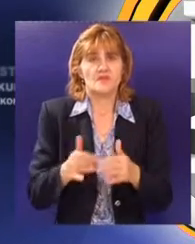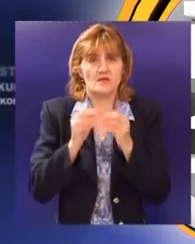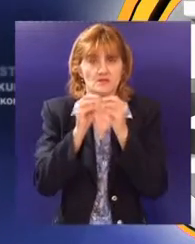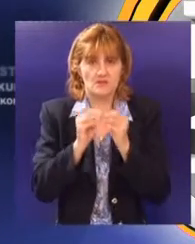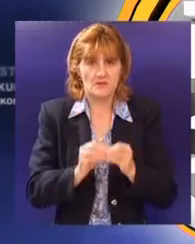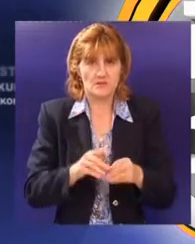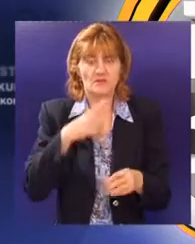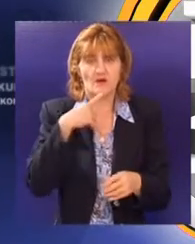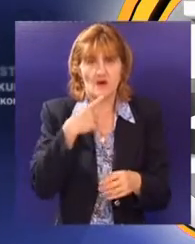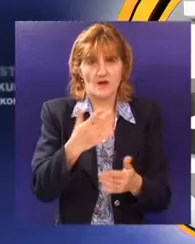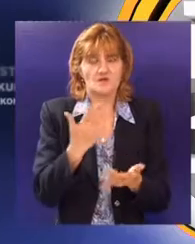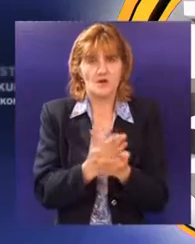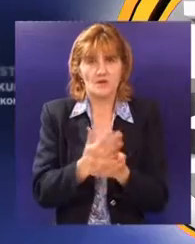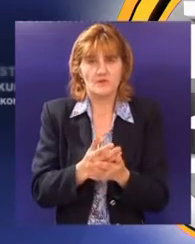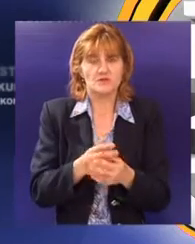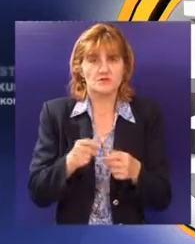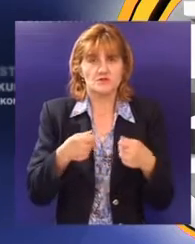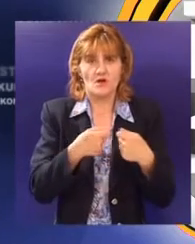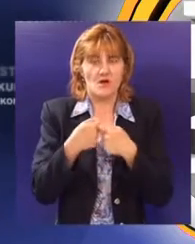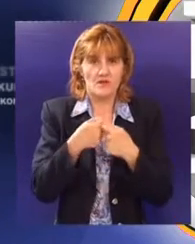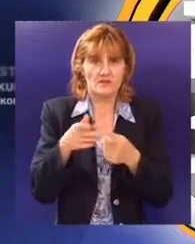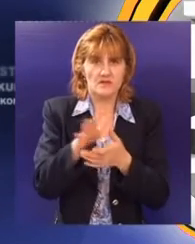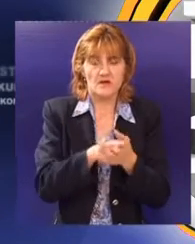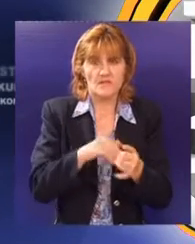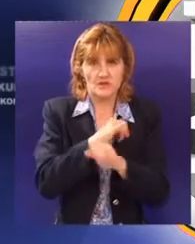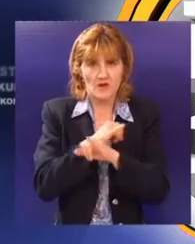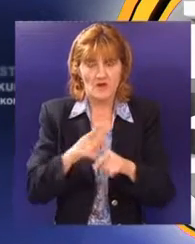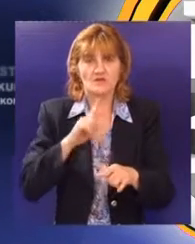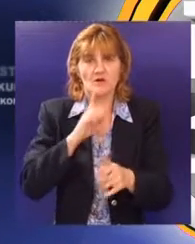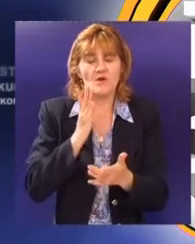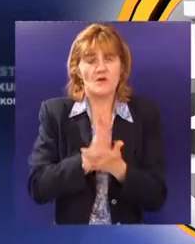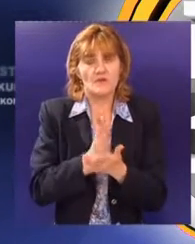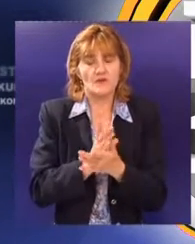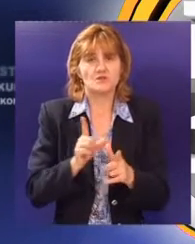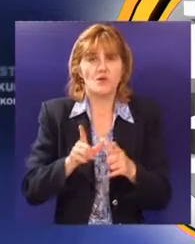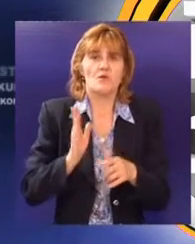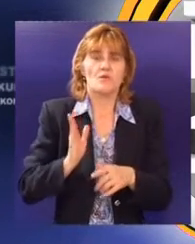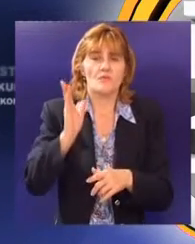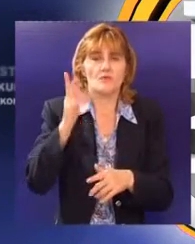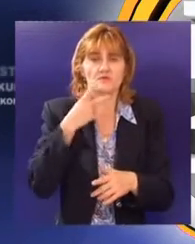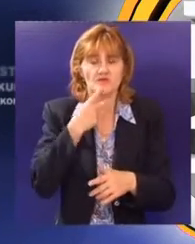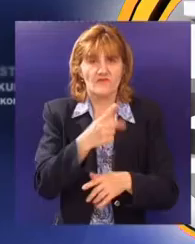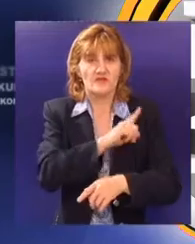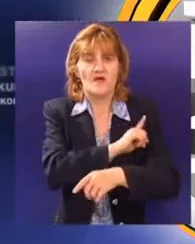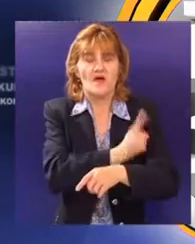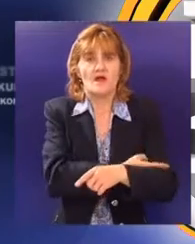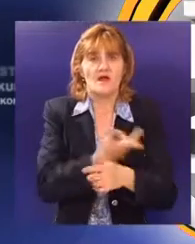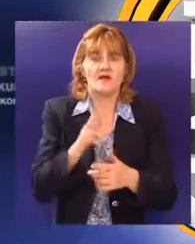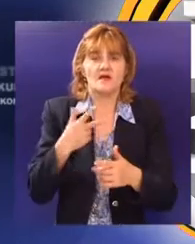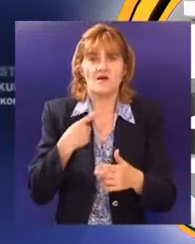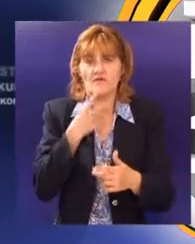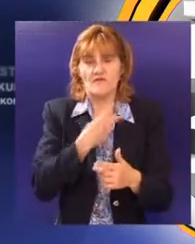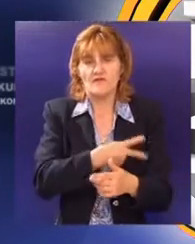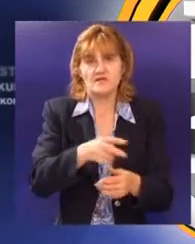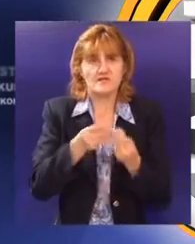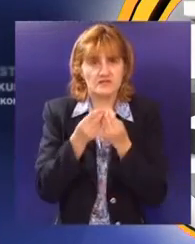očekuje formiranje fonda za energetsku efikasnost i obnovljive izvore koji bi bio veliki posticaj za veće korišćenje obnovljivih izvora energije svih